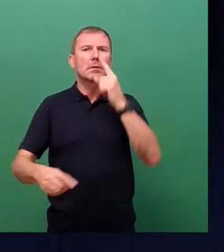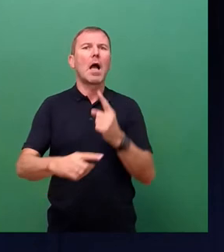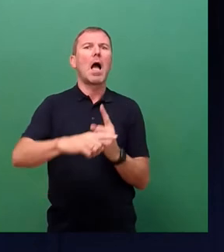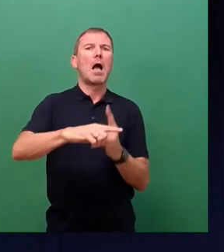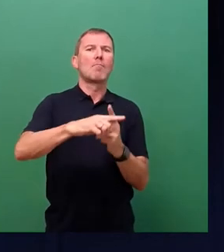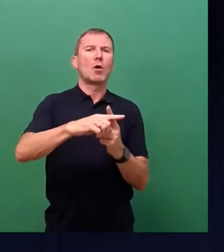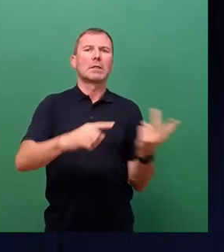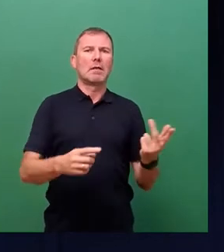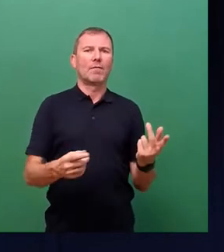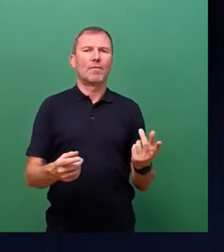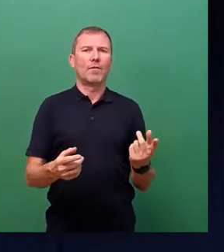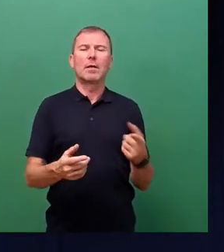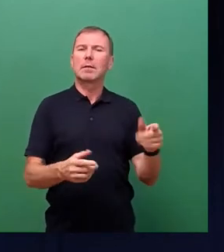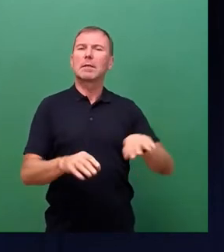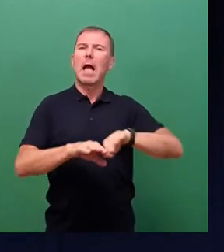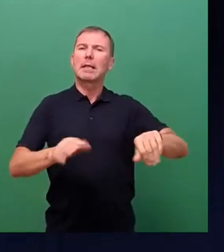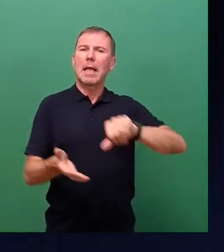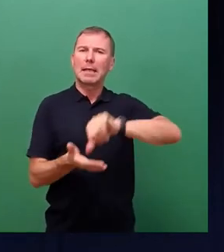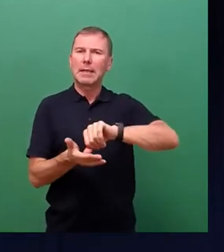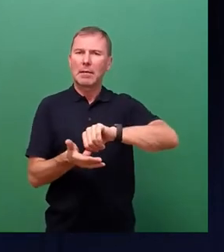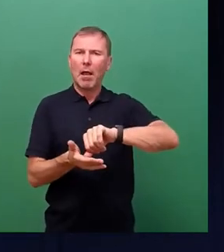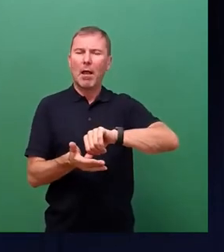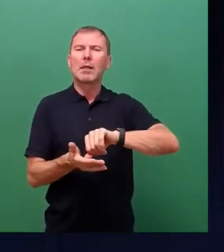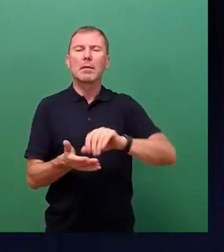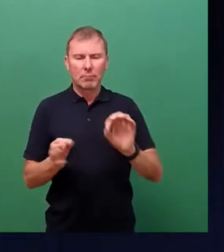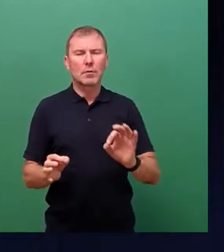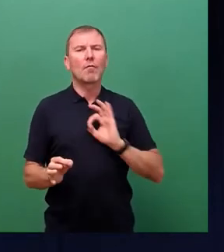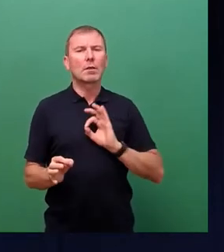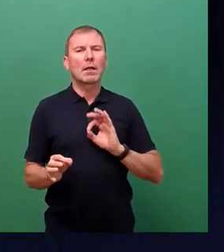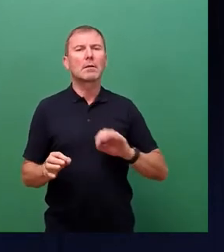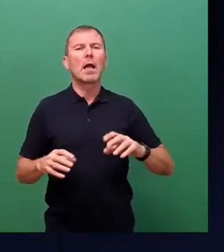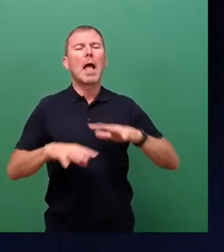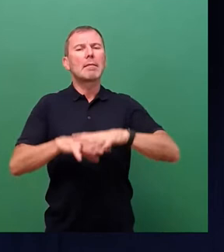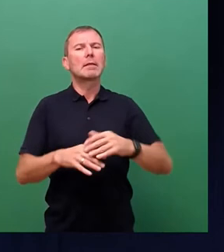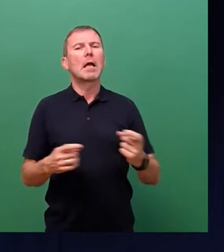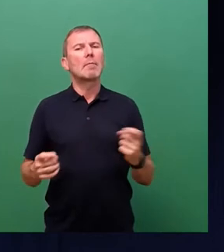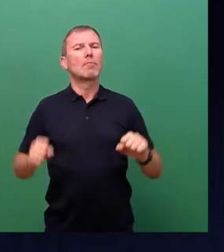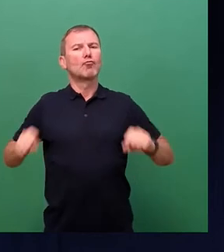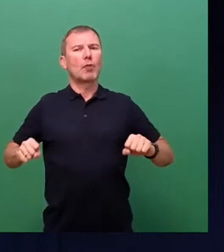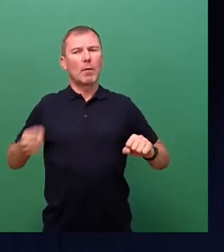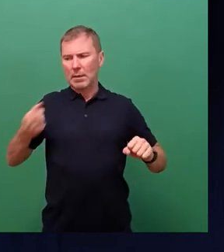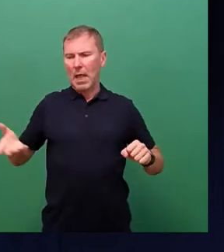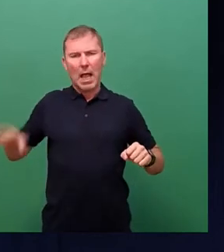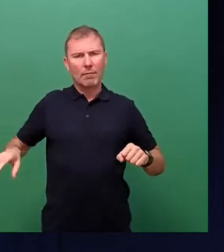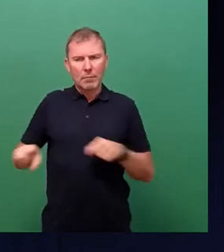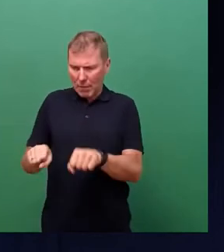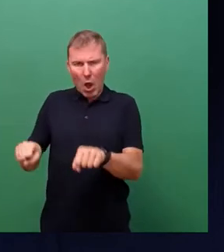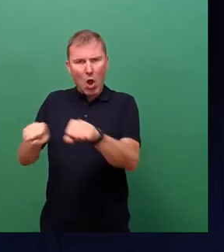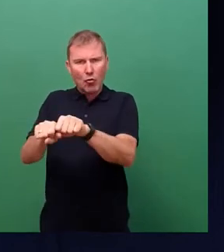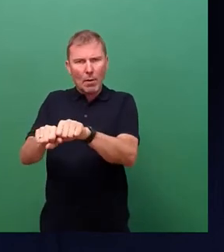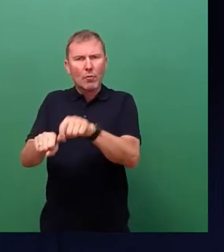Dezentralität wird dafür sorgen, dass die Netze resilienter werden und auch bei Ausfall von Kuppelstellen, wie jetzt im UW-Süd,